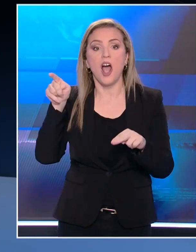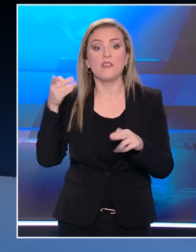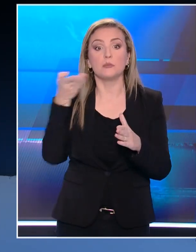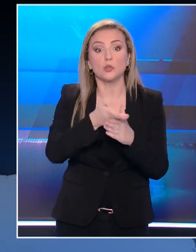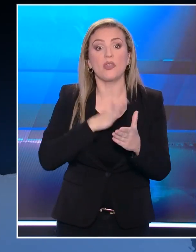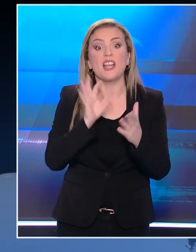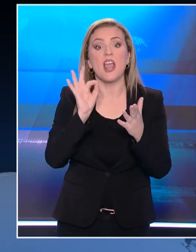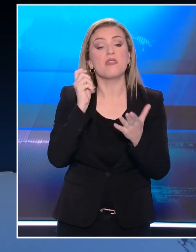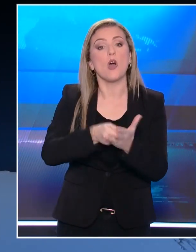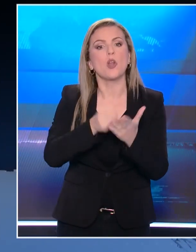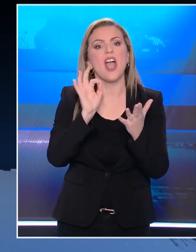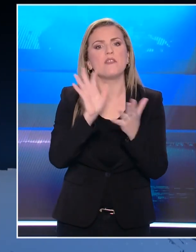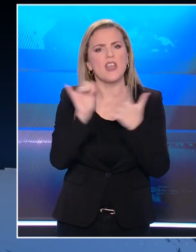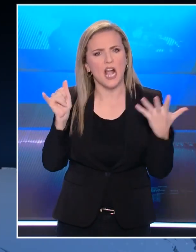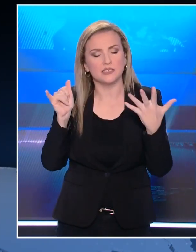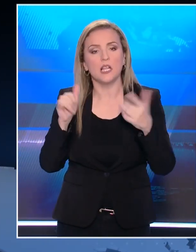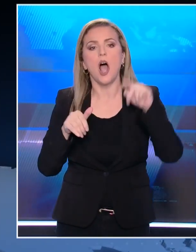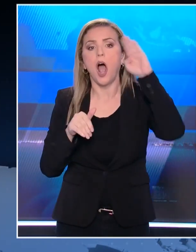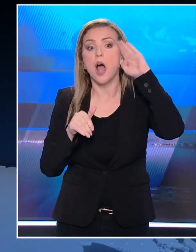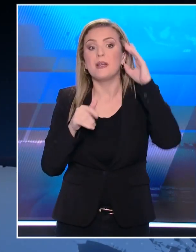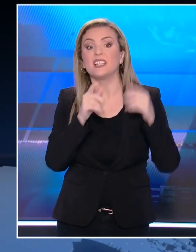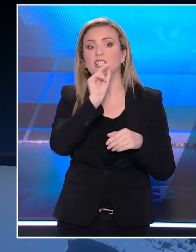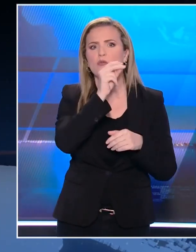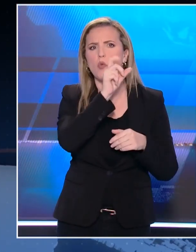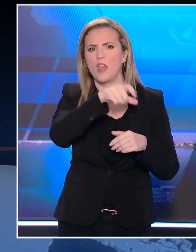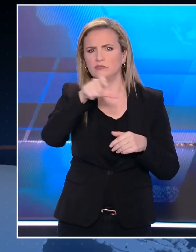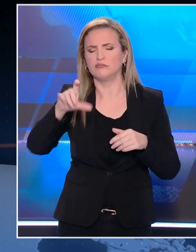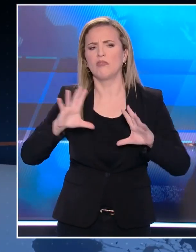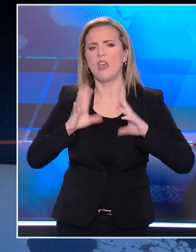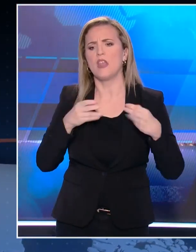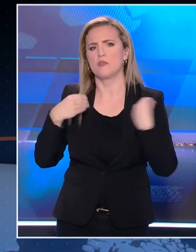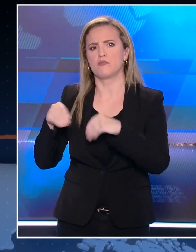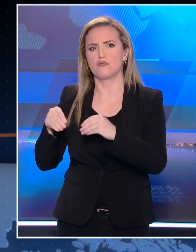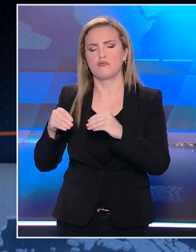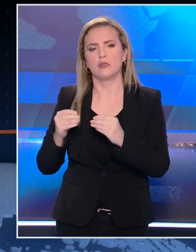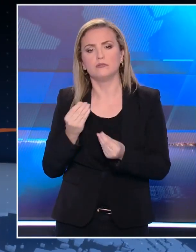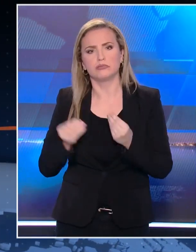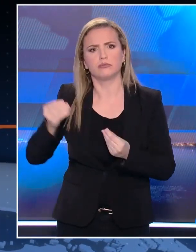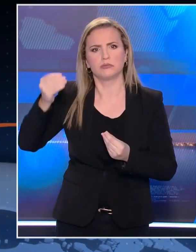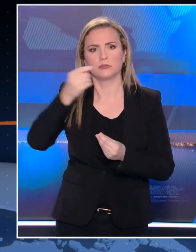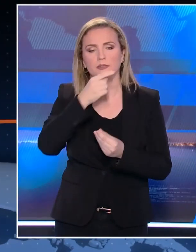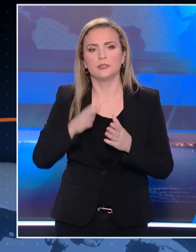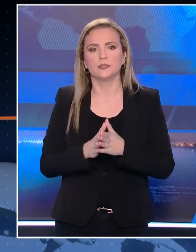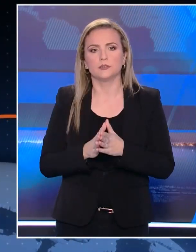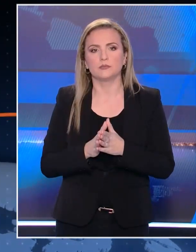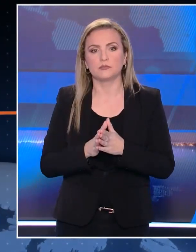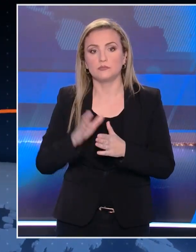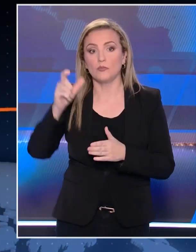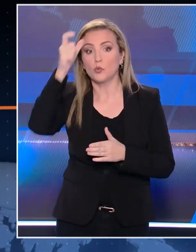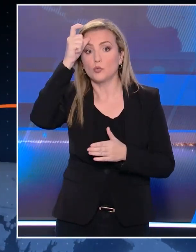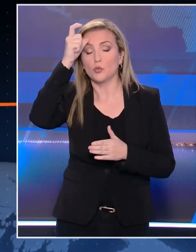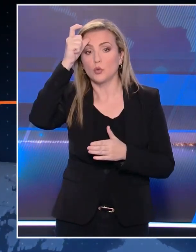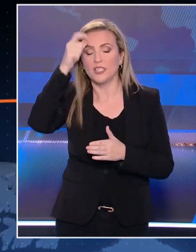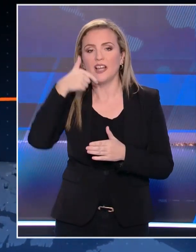Με τις αντιδράσεις μάλιστα αμερικανών βουλευτών που αντιτίθενται στο αίτημα της Άγκυρας να πυκνώνουν. Το φυσάει και δεν κρυώνει η